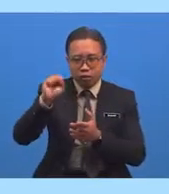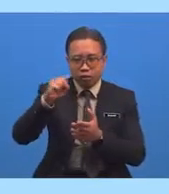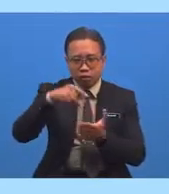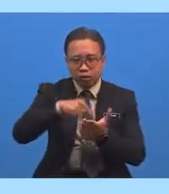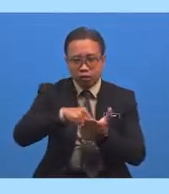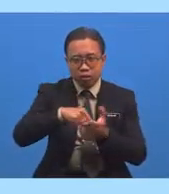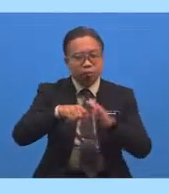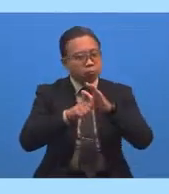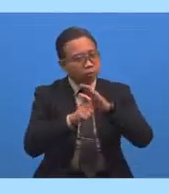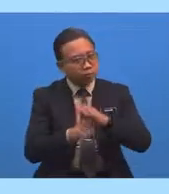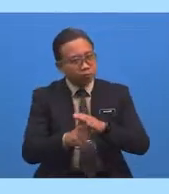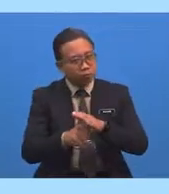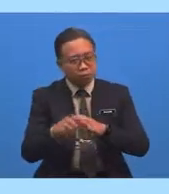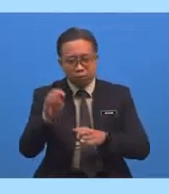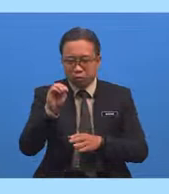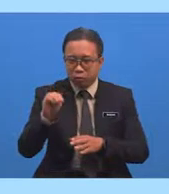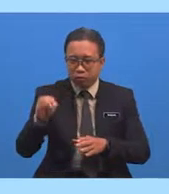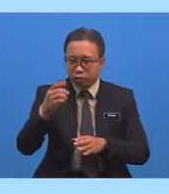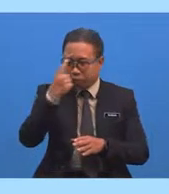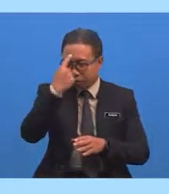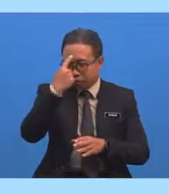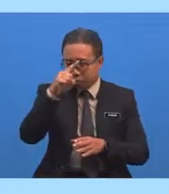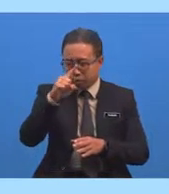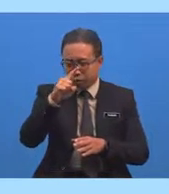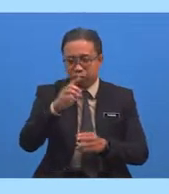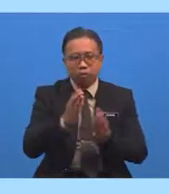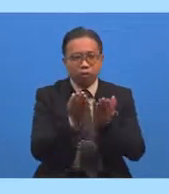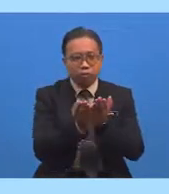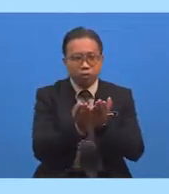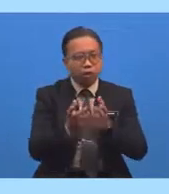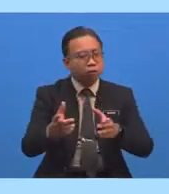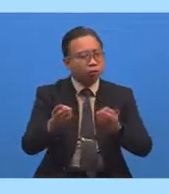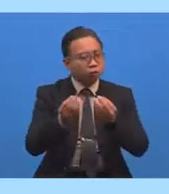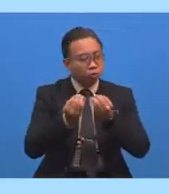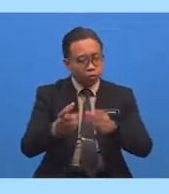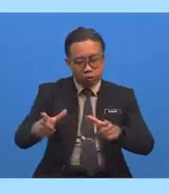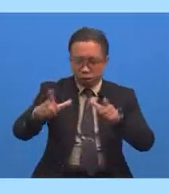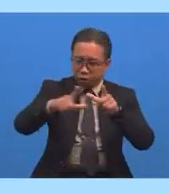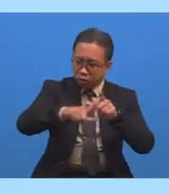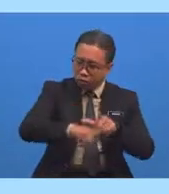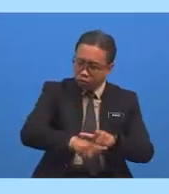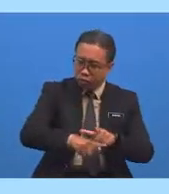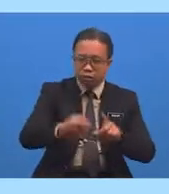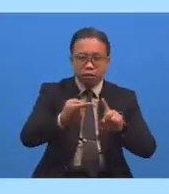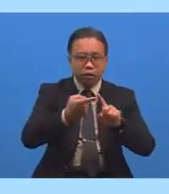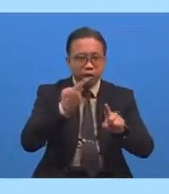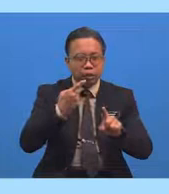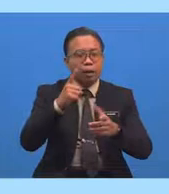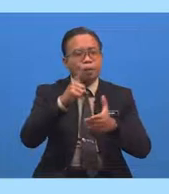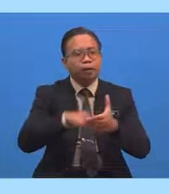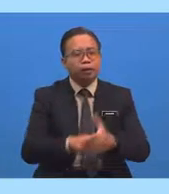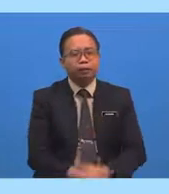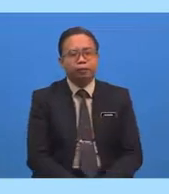Untuk murid-murid berdoa Dan memohon perlindungan Memohon perlindungan daripada apa?